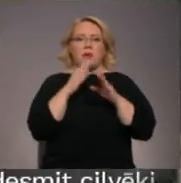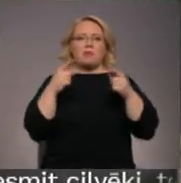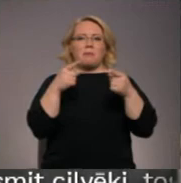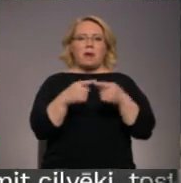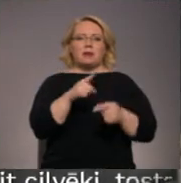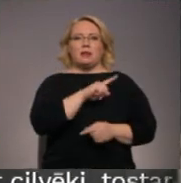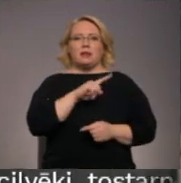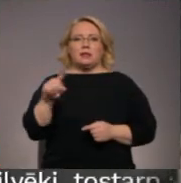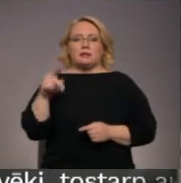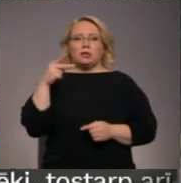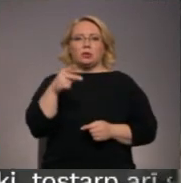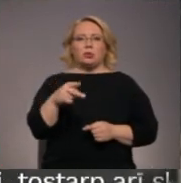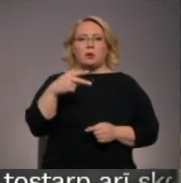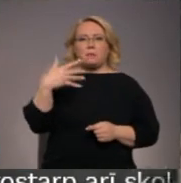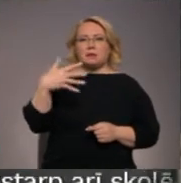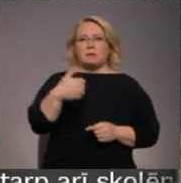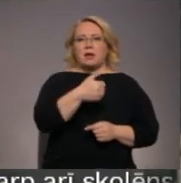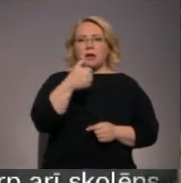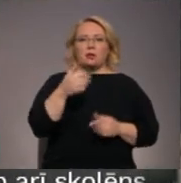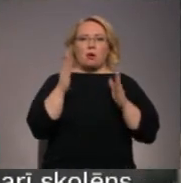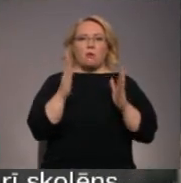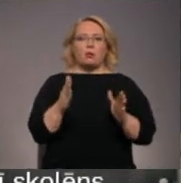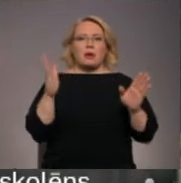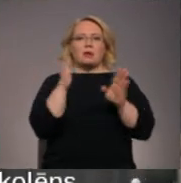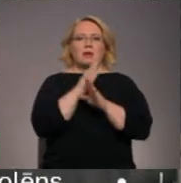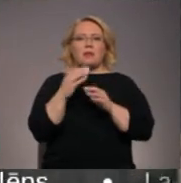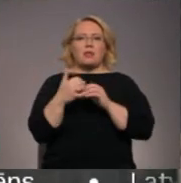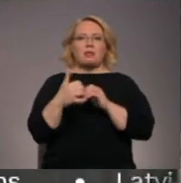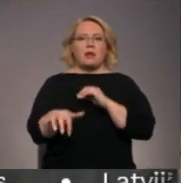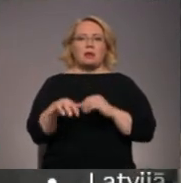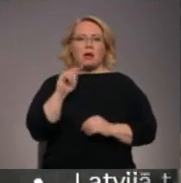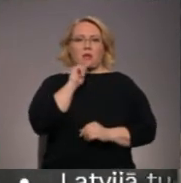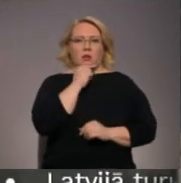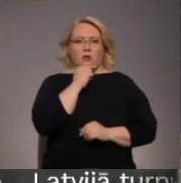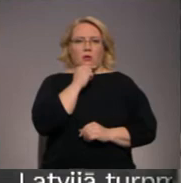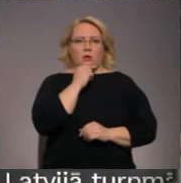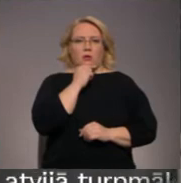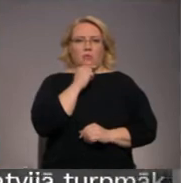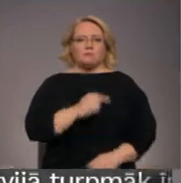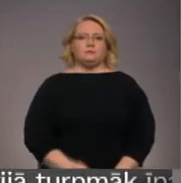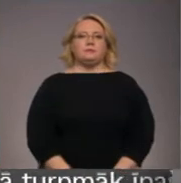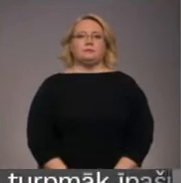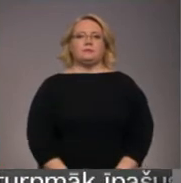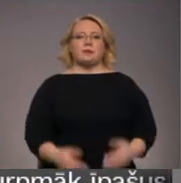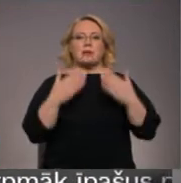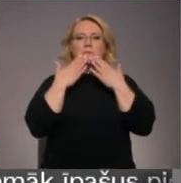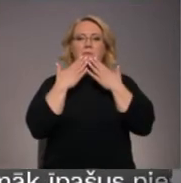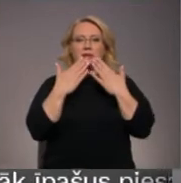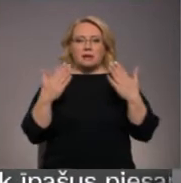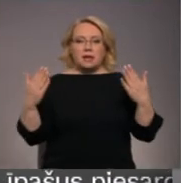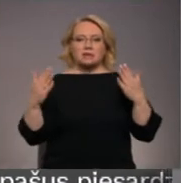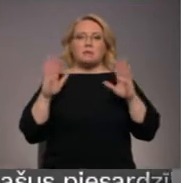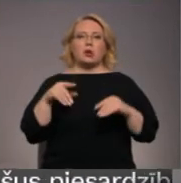līdz 2050 gadam kļūt par klimata neitrālu ekonomiku. Sandra? Paldies